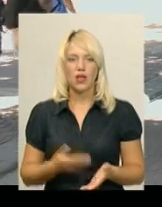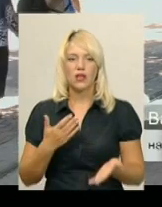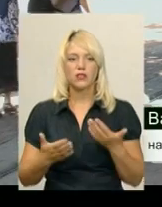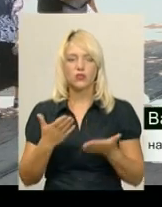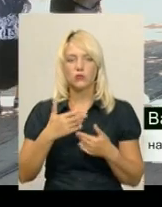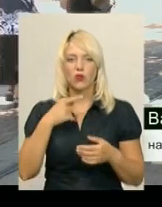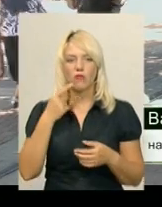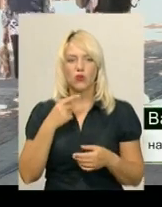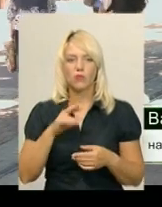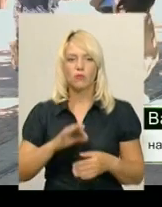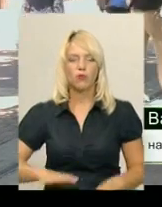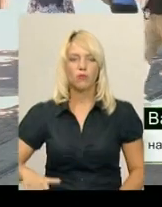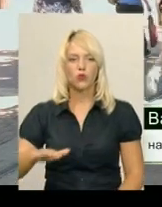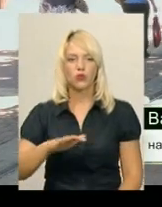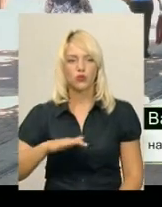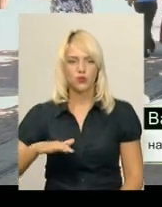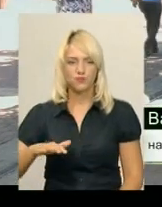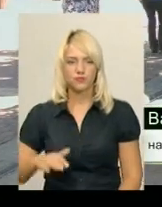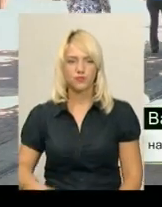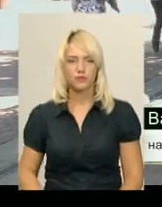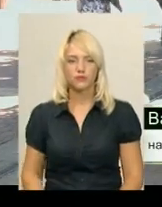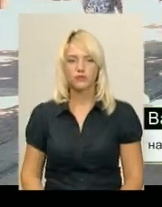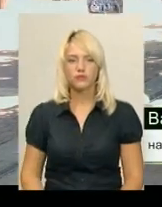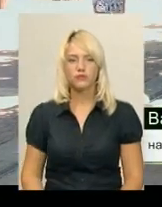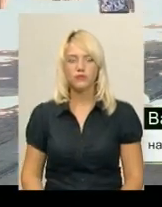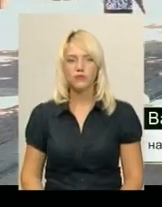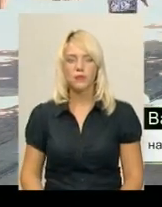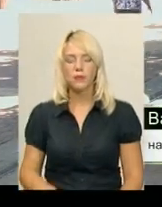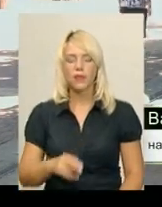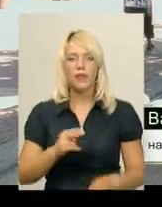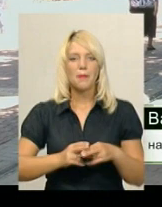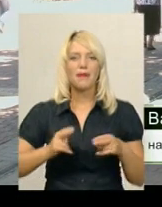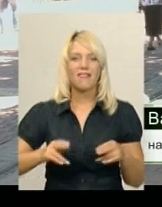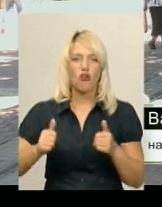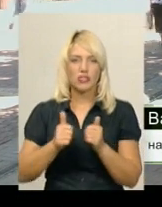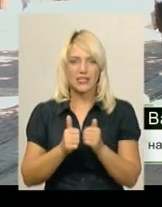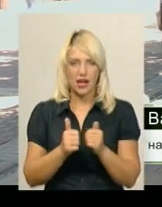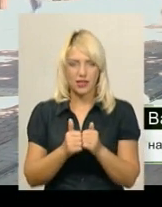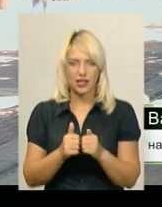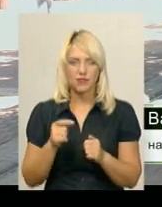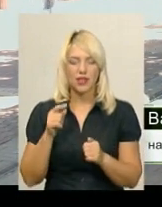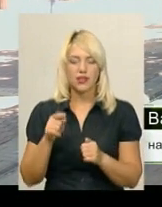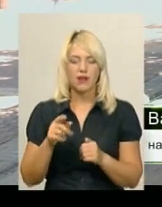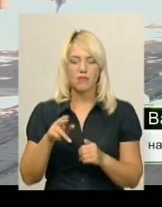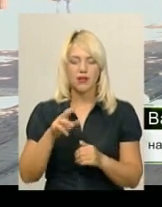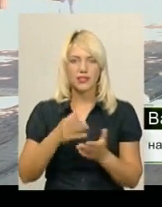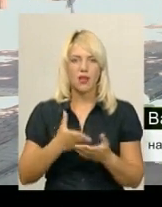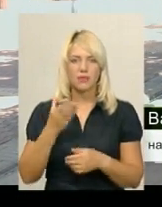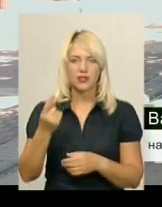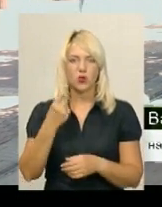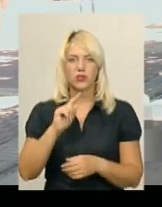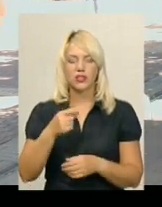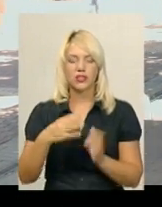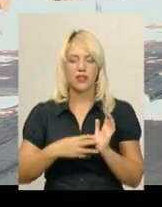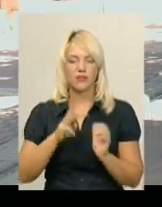площу провокзальну, здається, в торік по актах ми заплатили 1,9